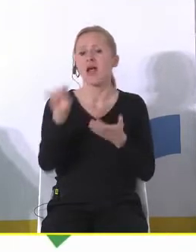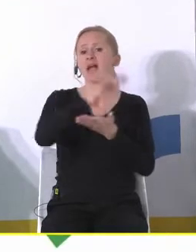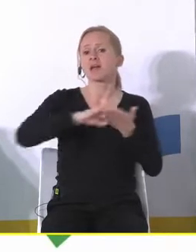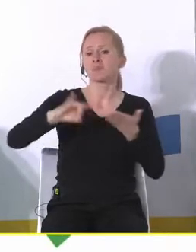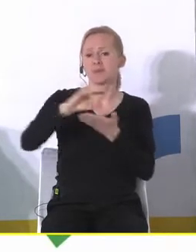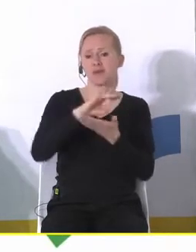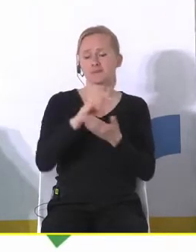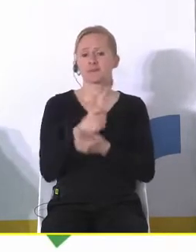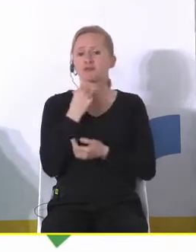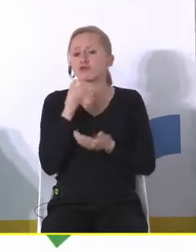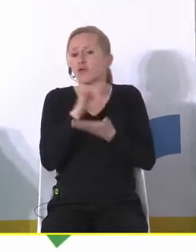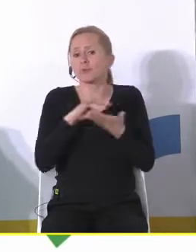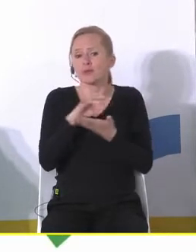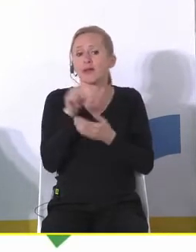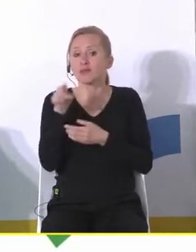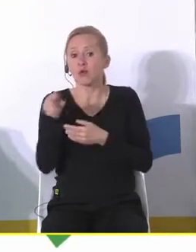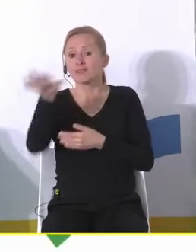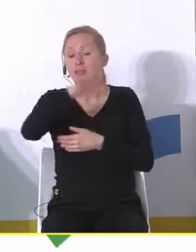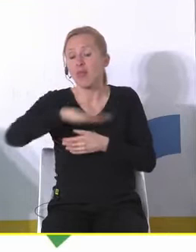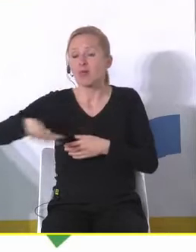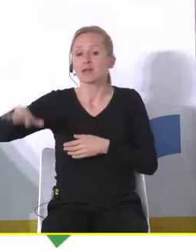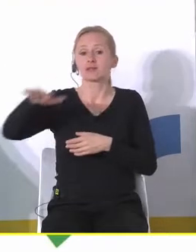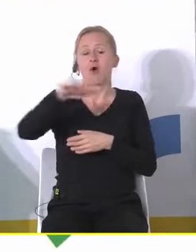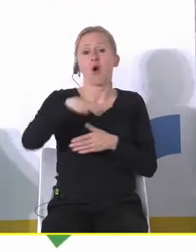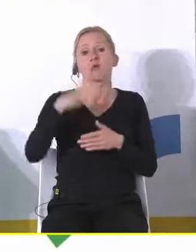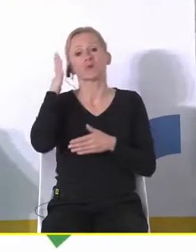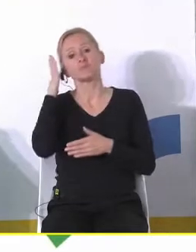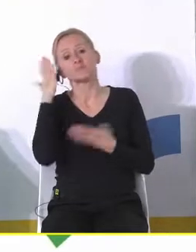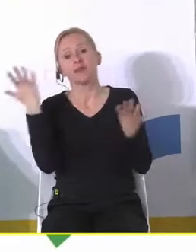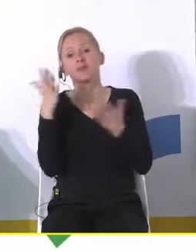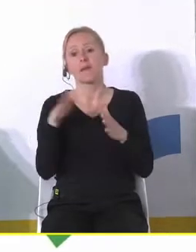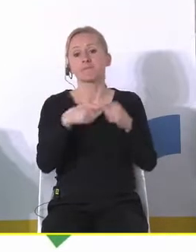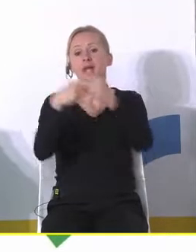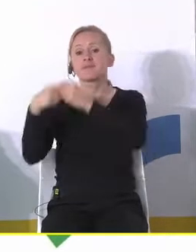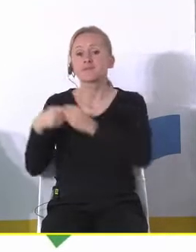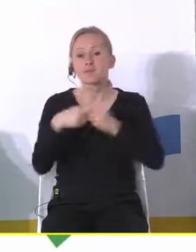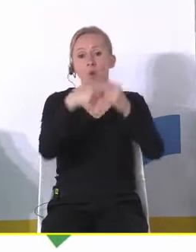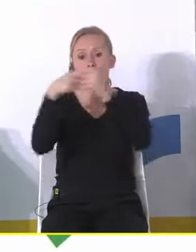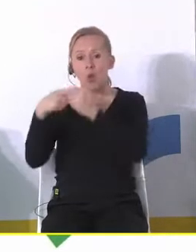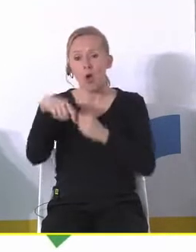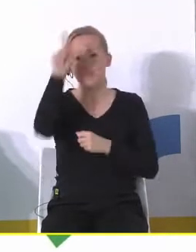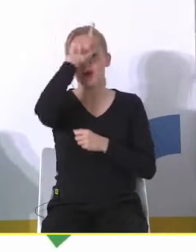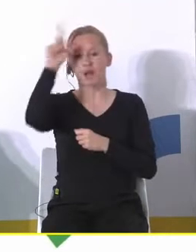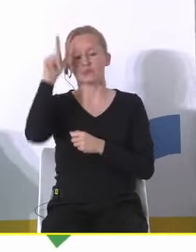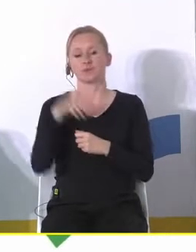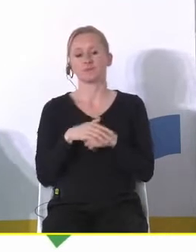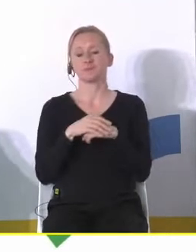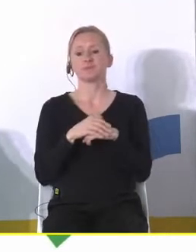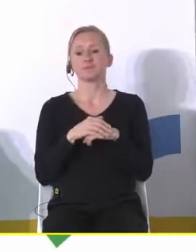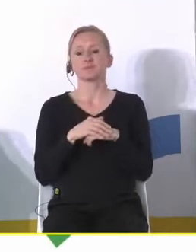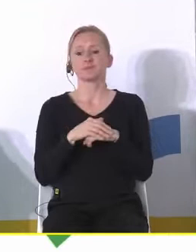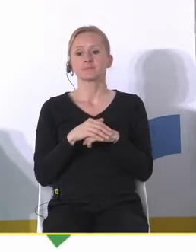co to jest gmina to jest terytorium i mieszkająca na nich wspólnota wspólnota mieszkańców